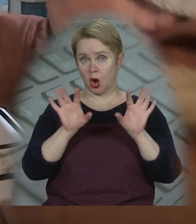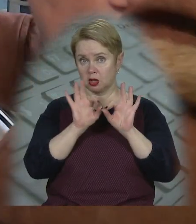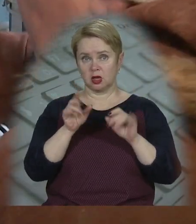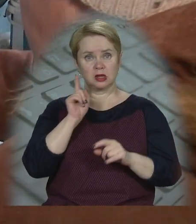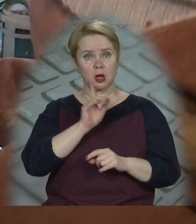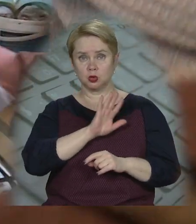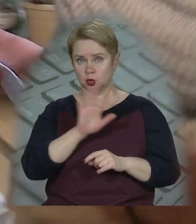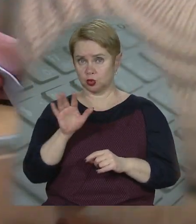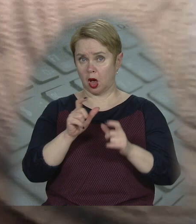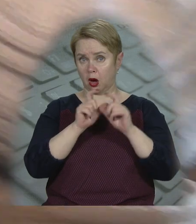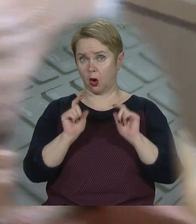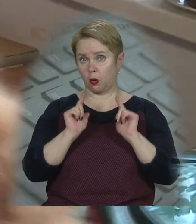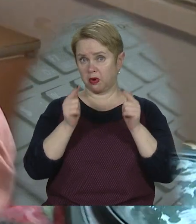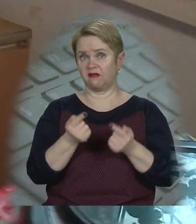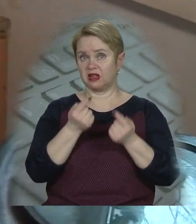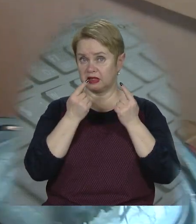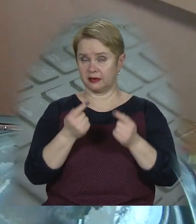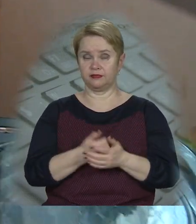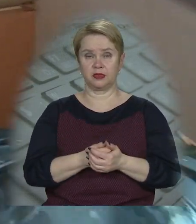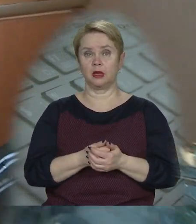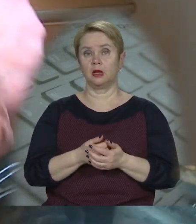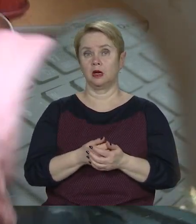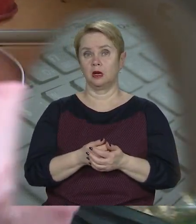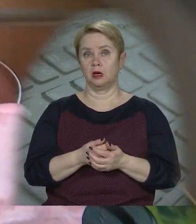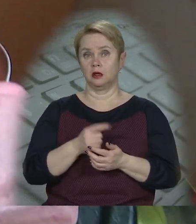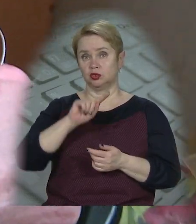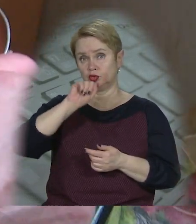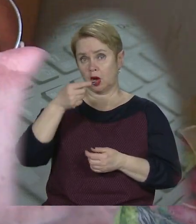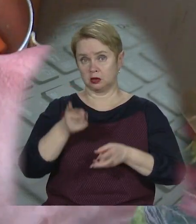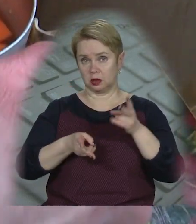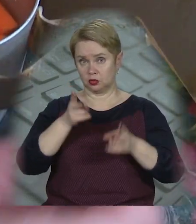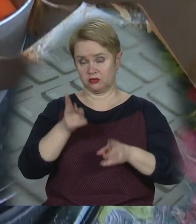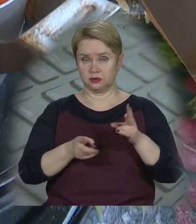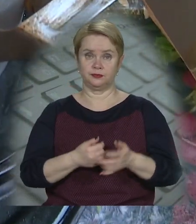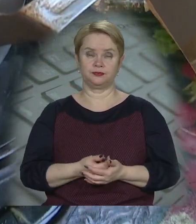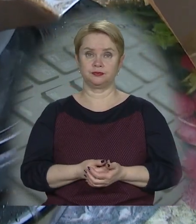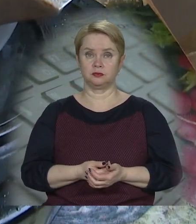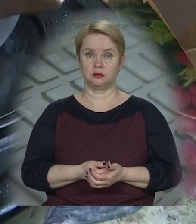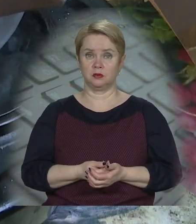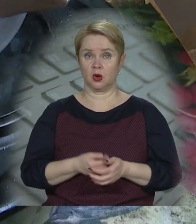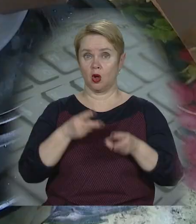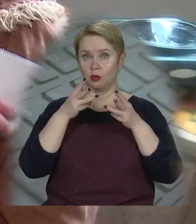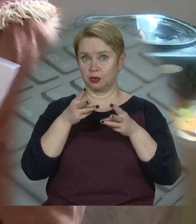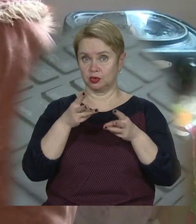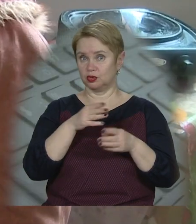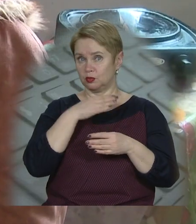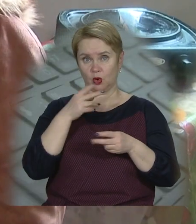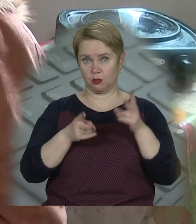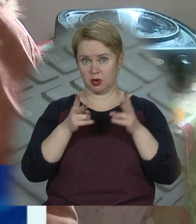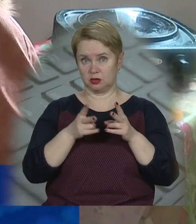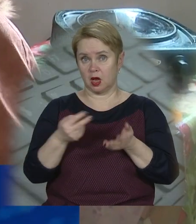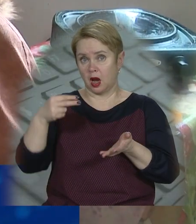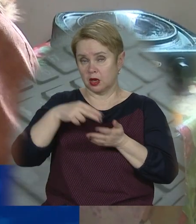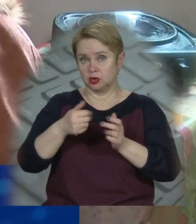Розповідає, дуже незручно, та й рахунки приходять великі. Час, час, так? Ти повариться час. Що, на печці багато приготовиш?